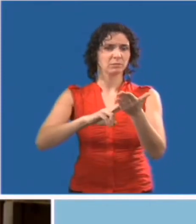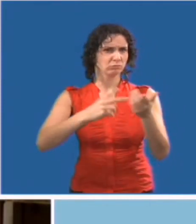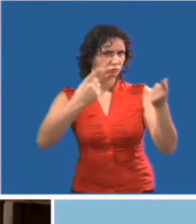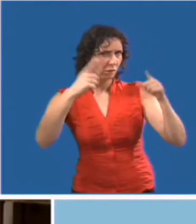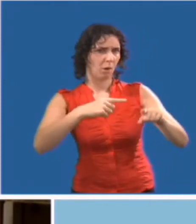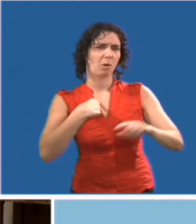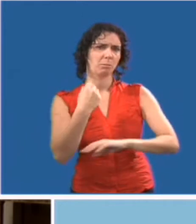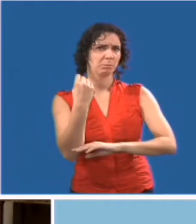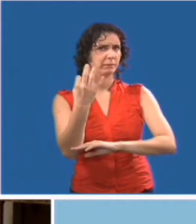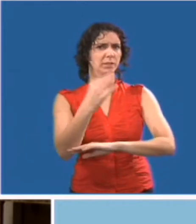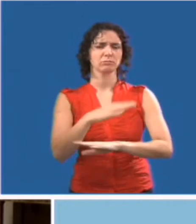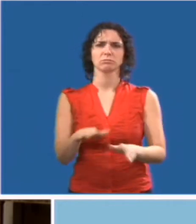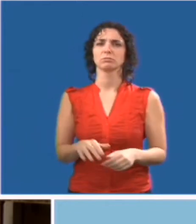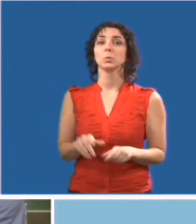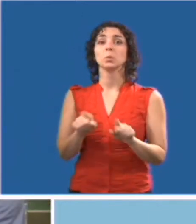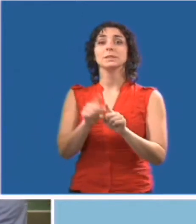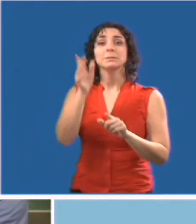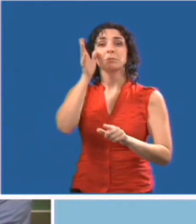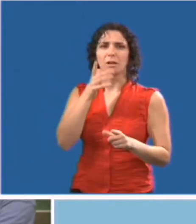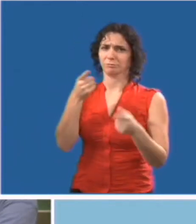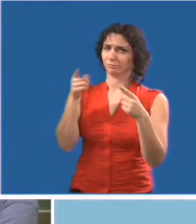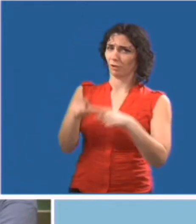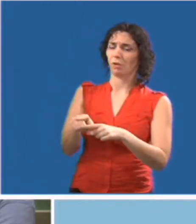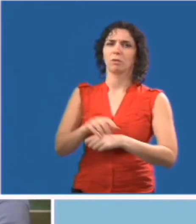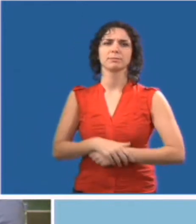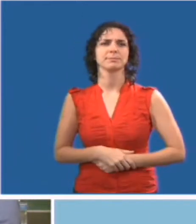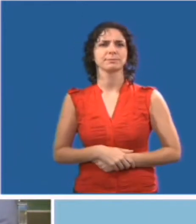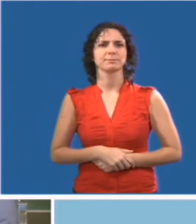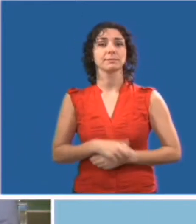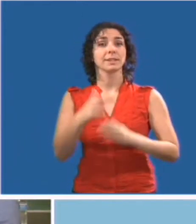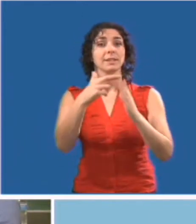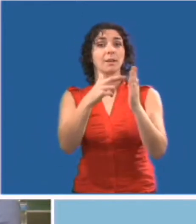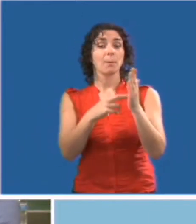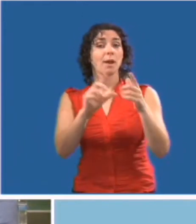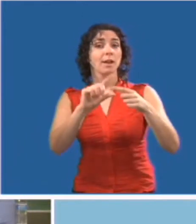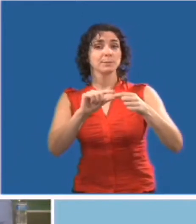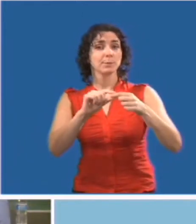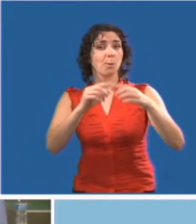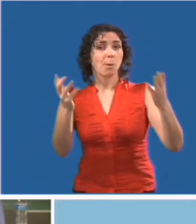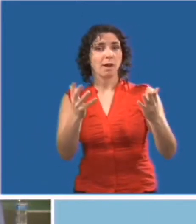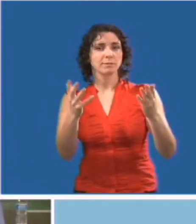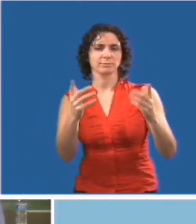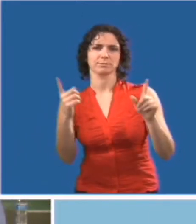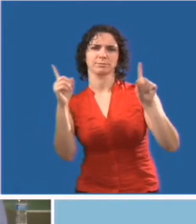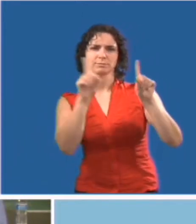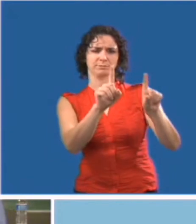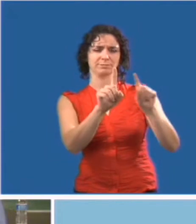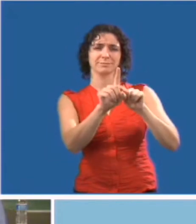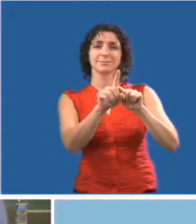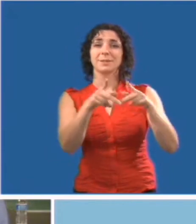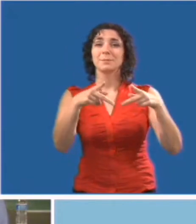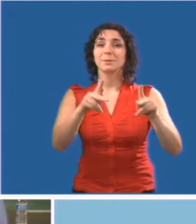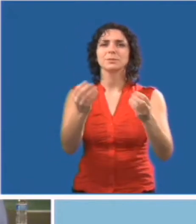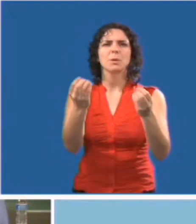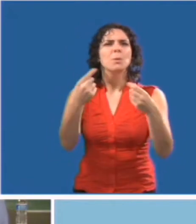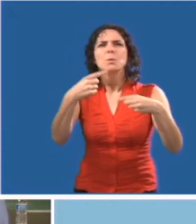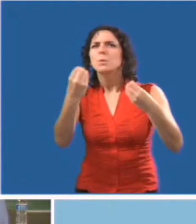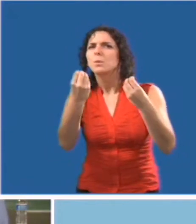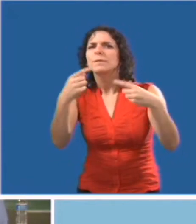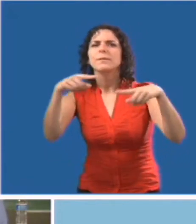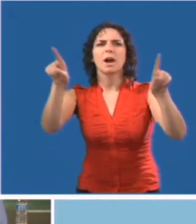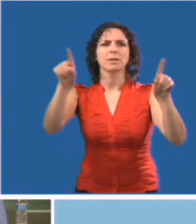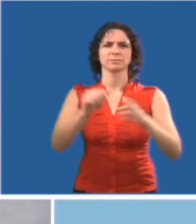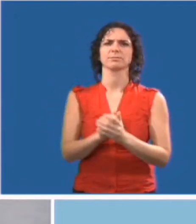une entente de confidentialité à l'accompagnateur dans laquelle le parent accorde sa permission.